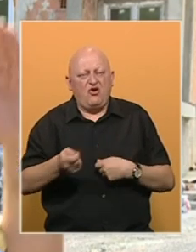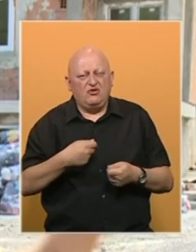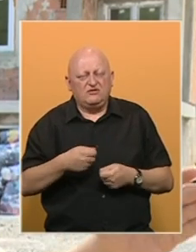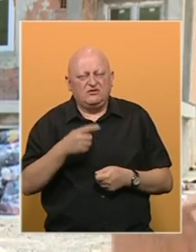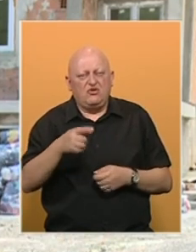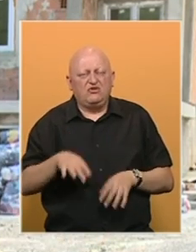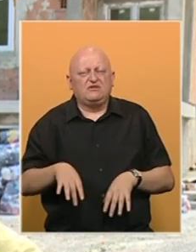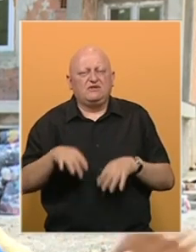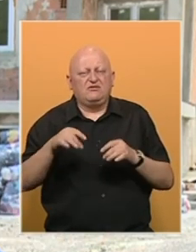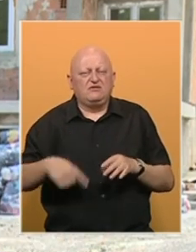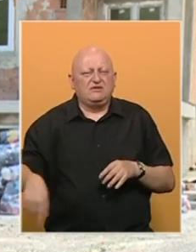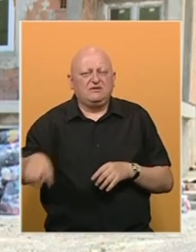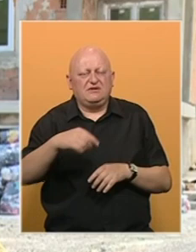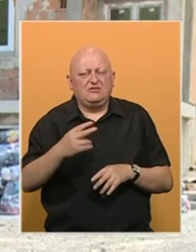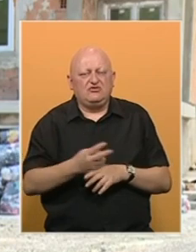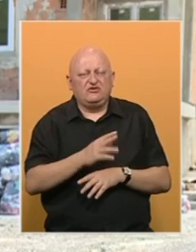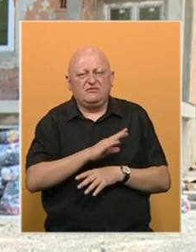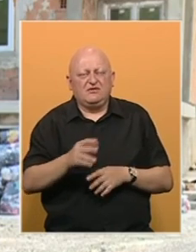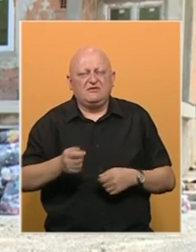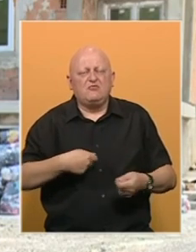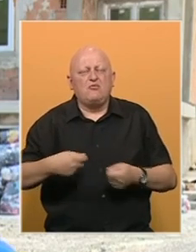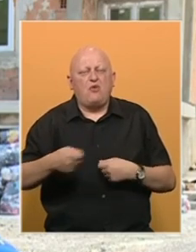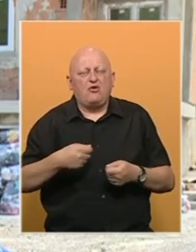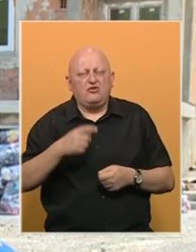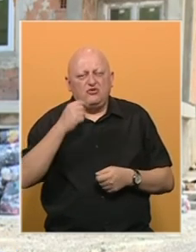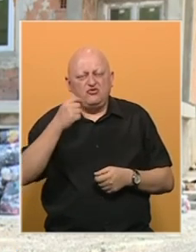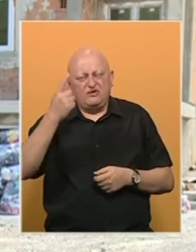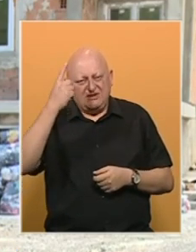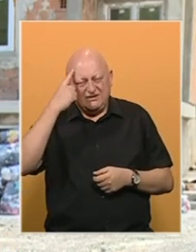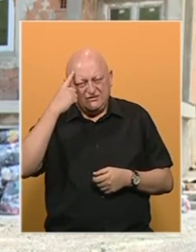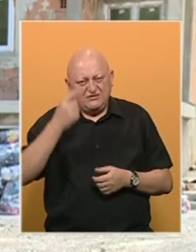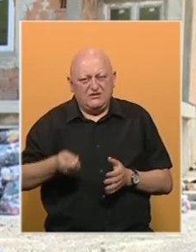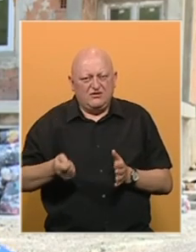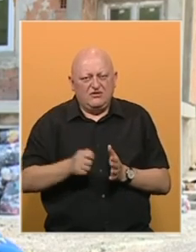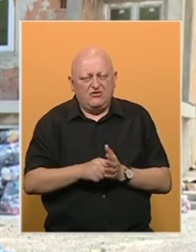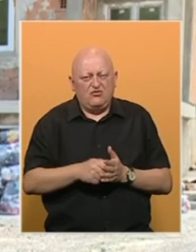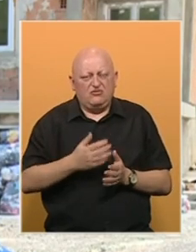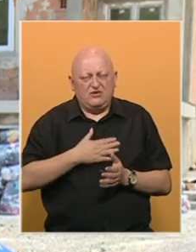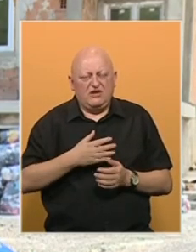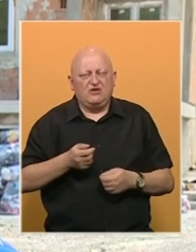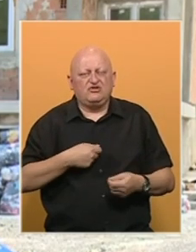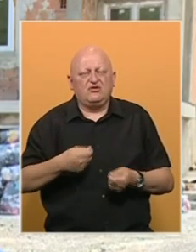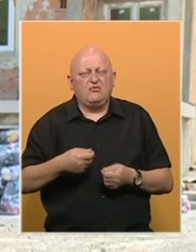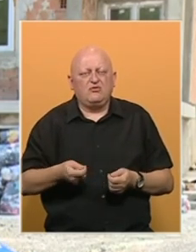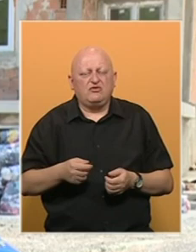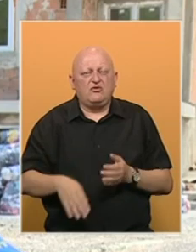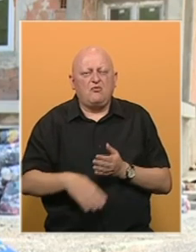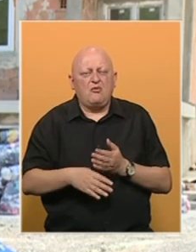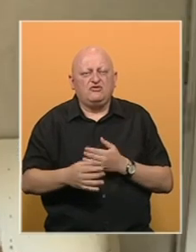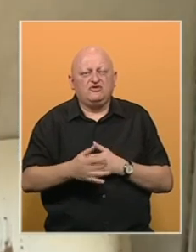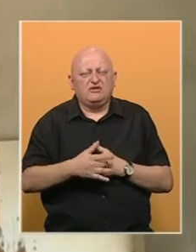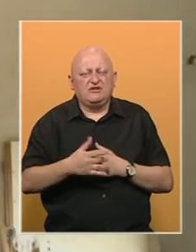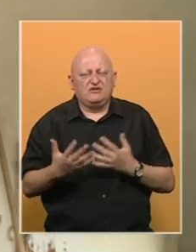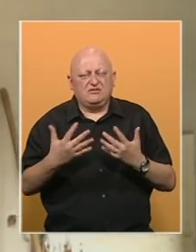da se oni nađu u čitavoj zemlji, u svim marketima i da ljudi znaju kupujući naše proizvode pod pomoće socijalno